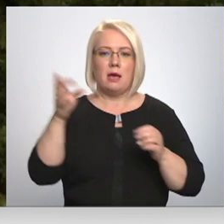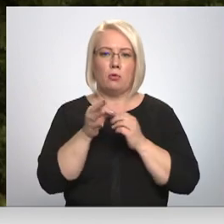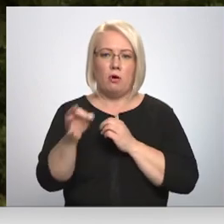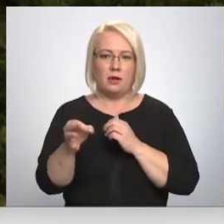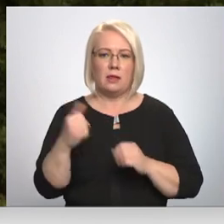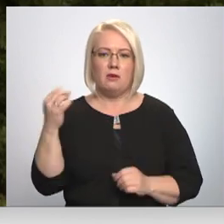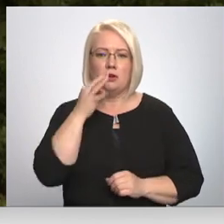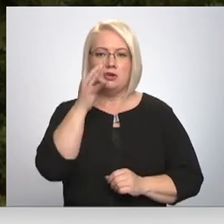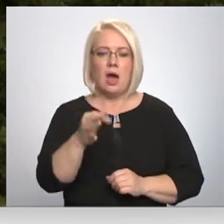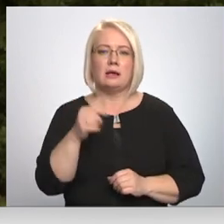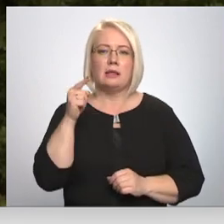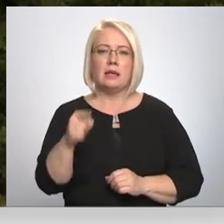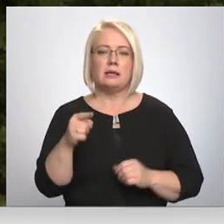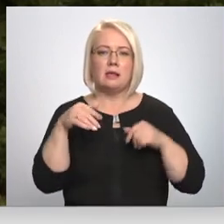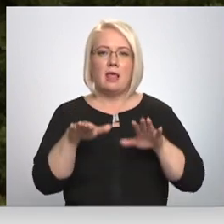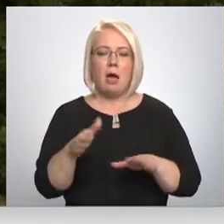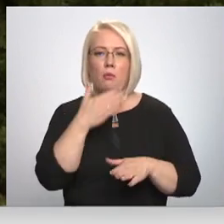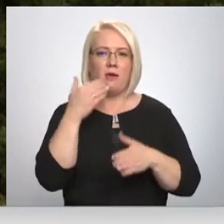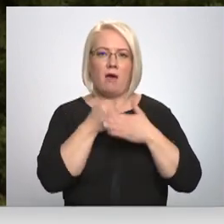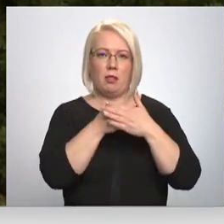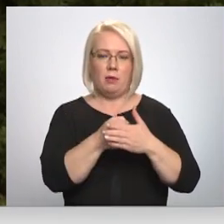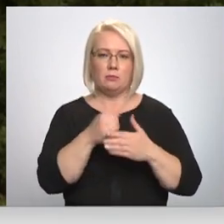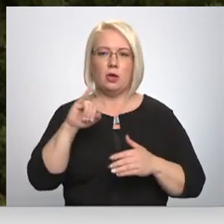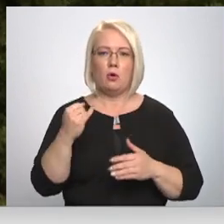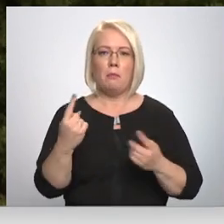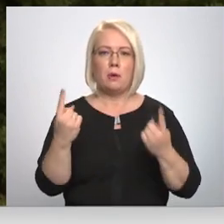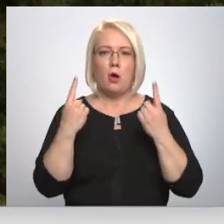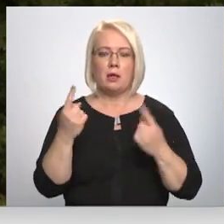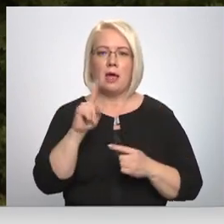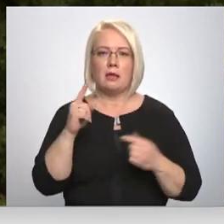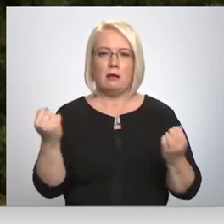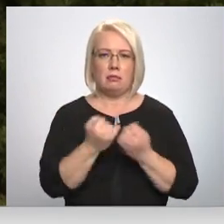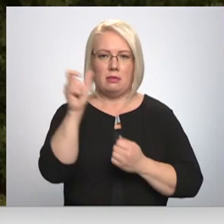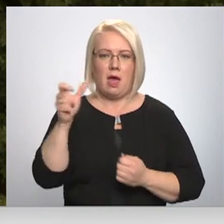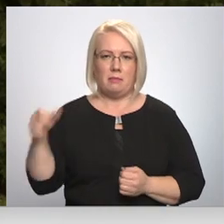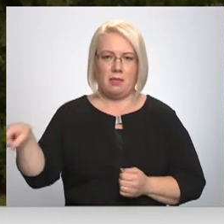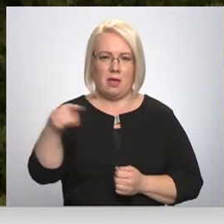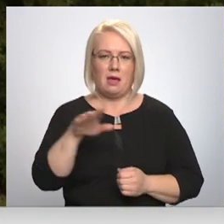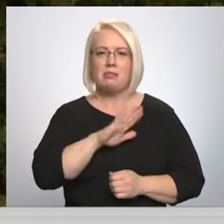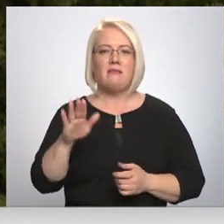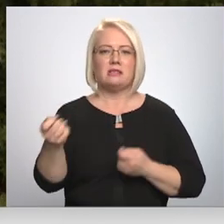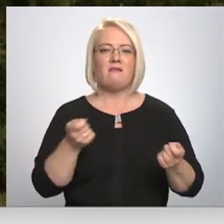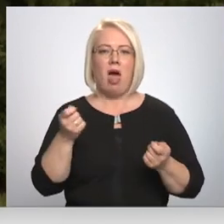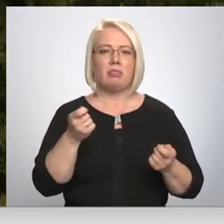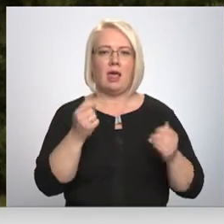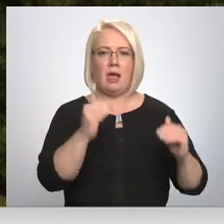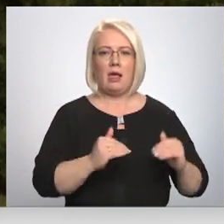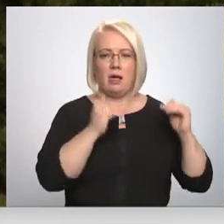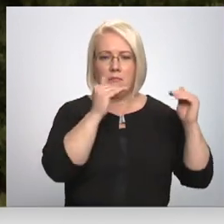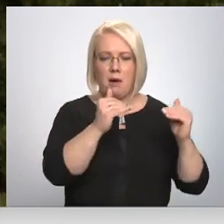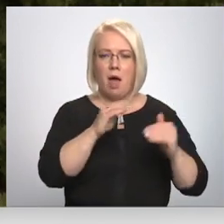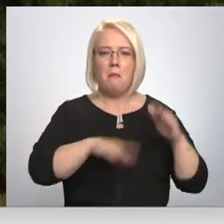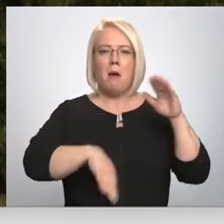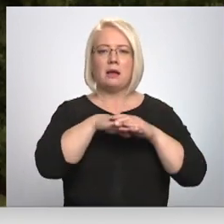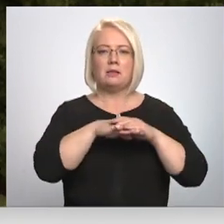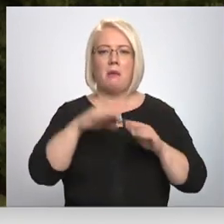palielinājums noteikti ir neatbalstājums, jo pirmā prioritāte ir darbinieki. Nevis vadība, nevis maksimālās likumas vadībai,